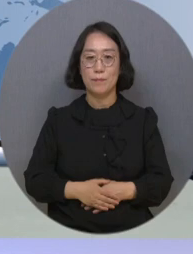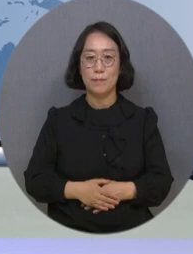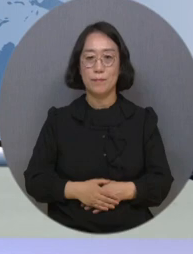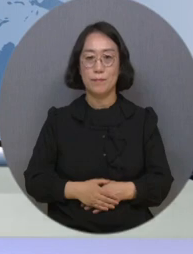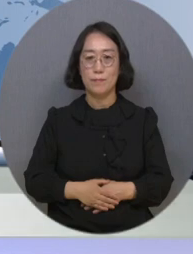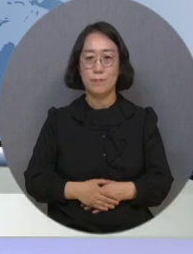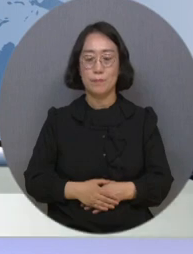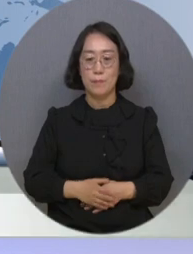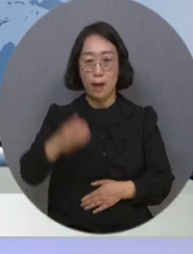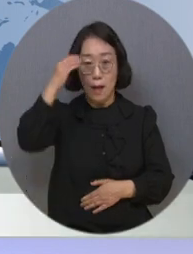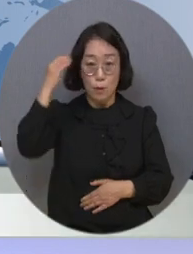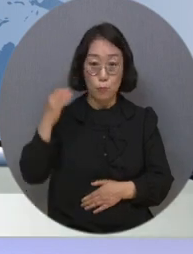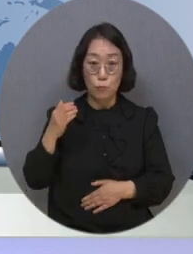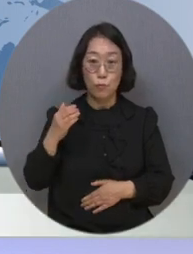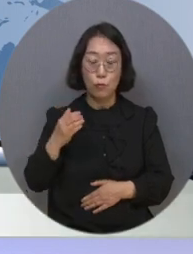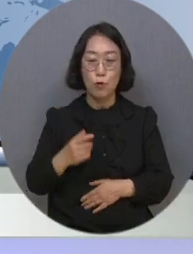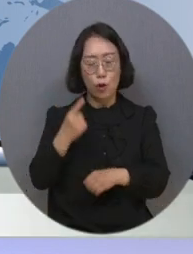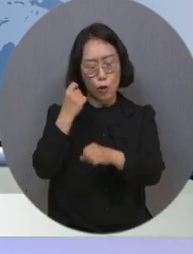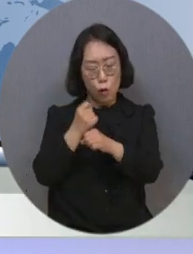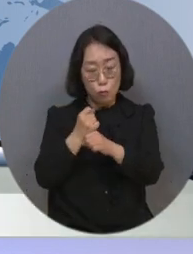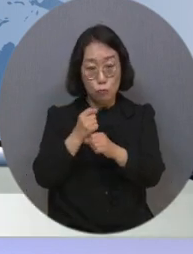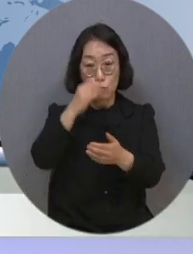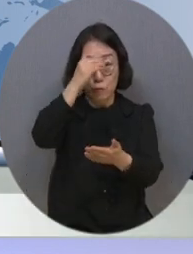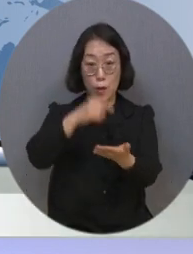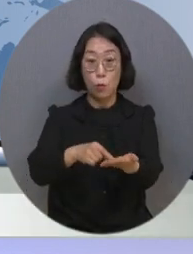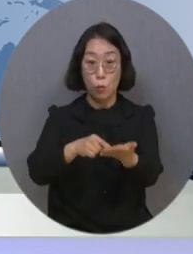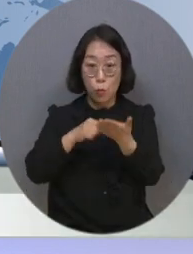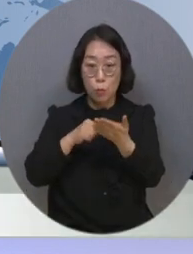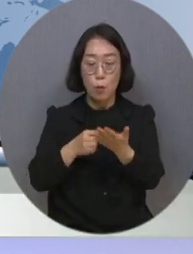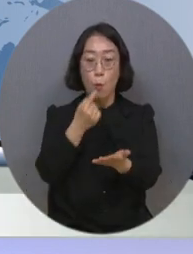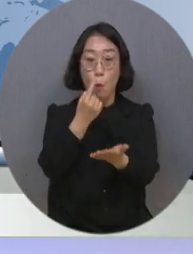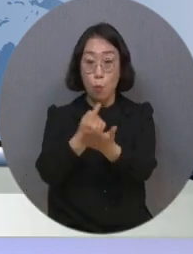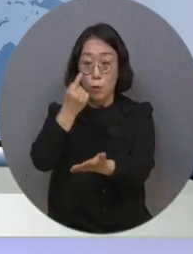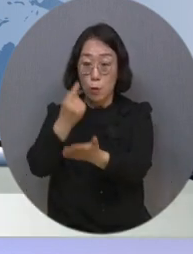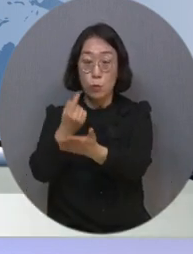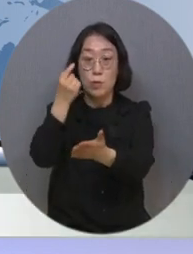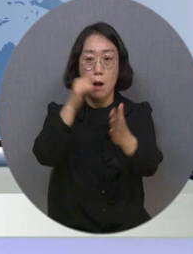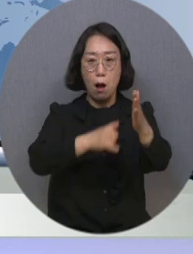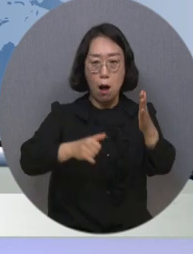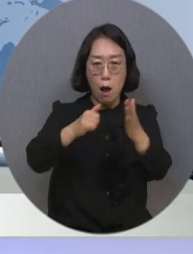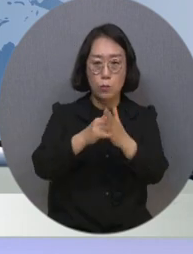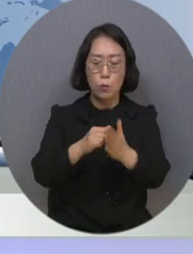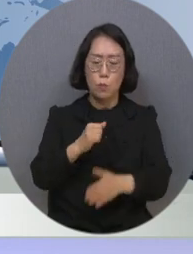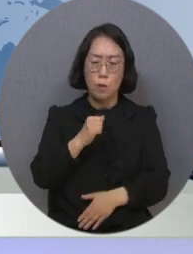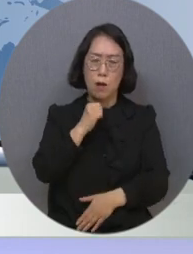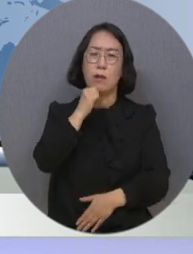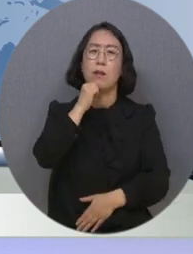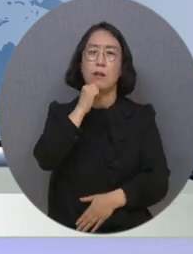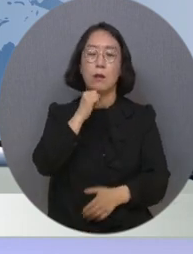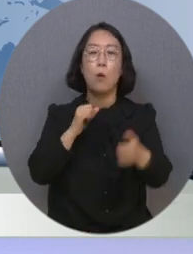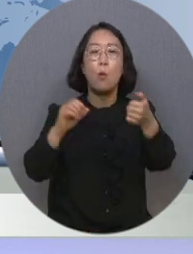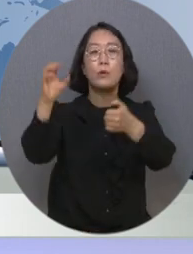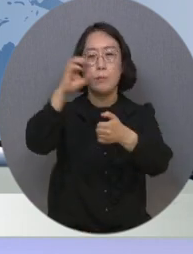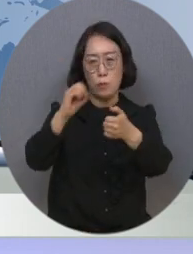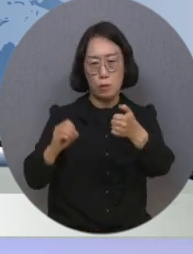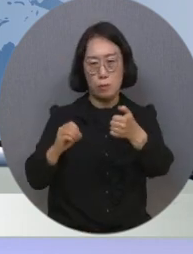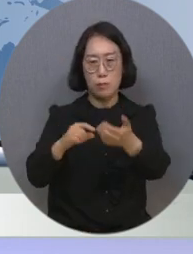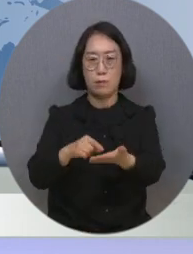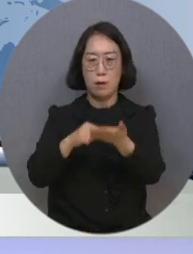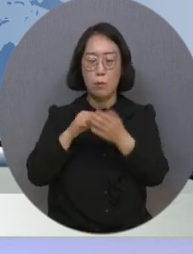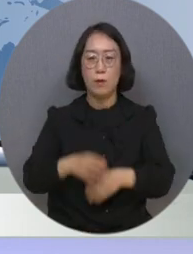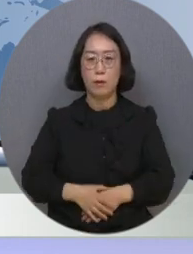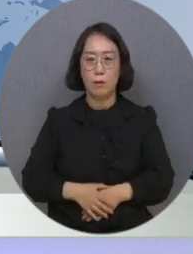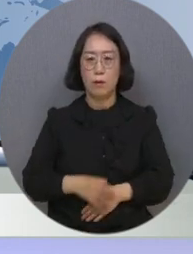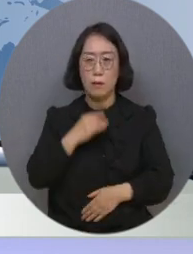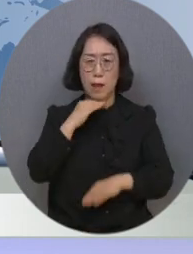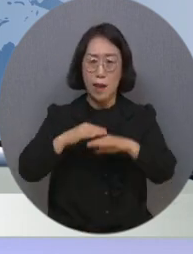한국 보건사회 연구원에 따르면 콜로사는 1인 가구의 빈곤율이 50%에 이른다고 합니다. 특히